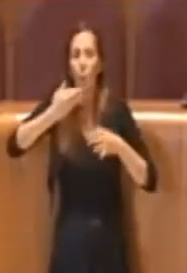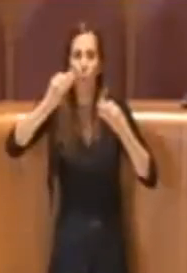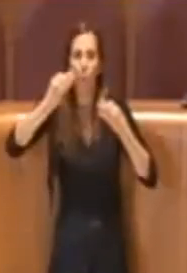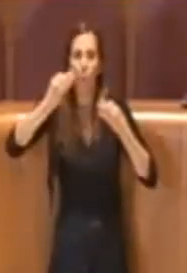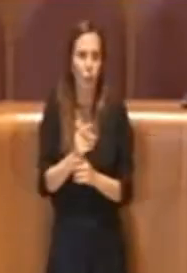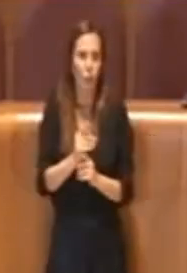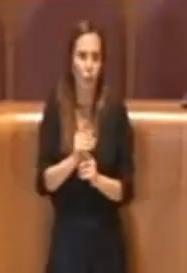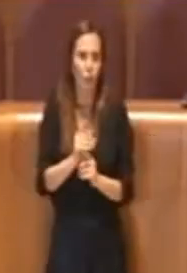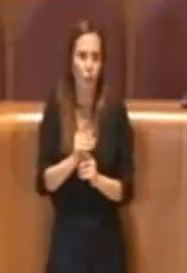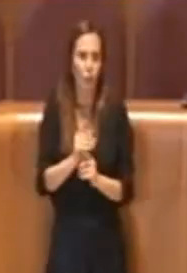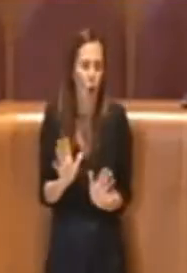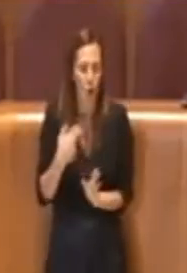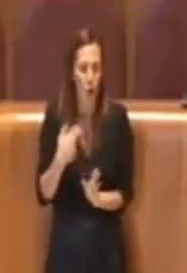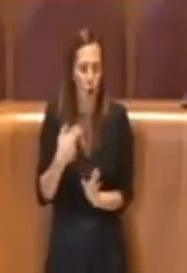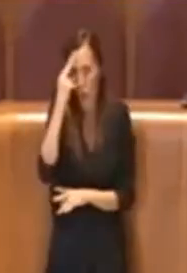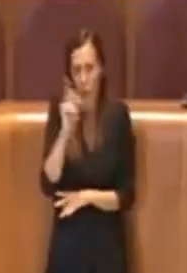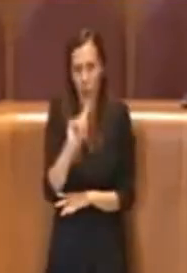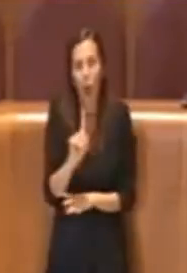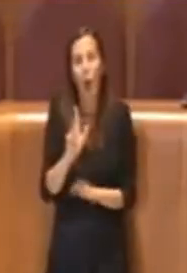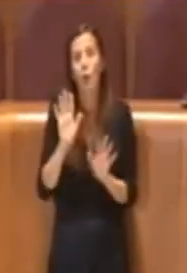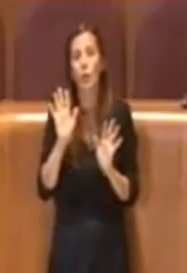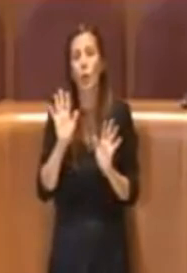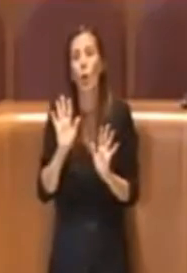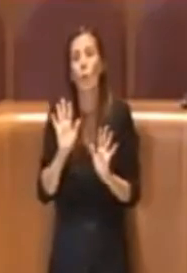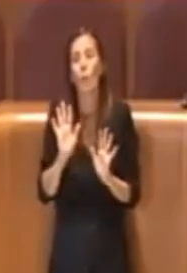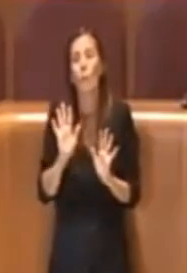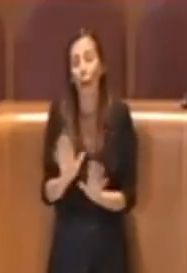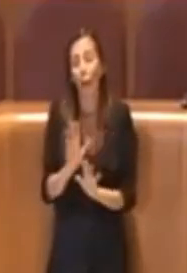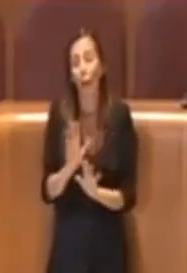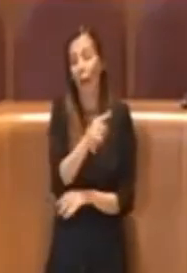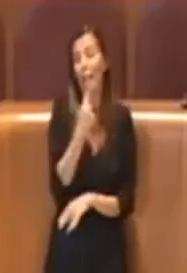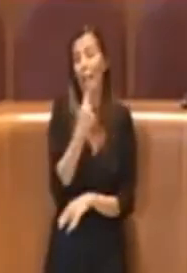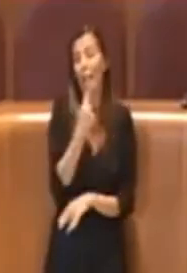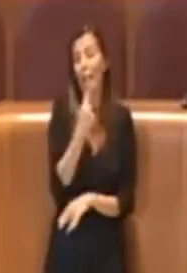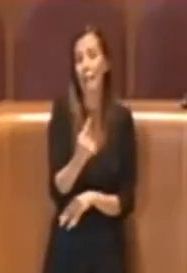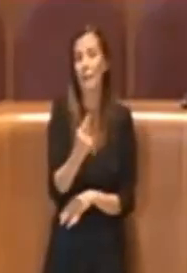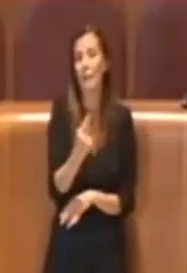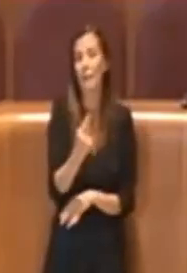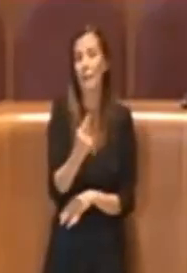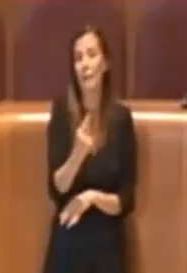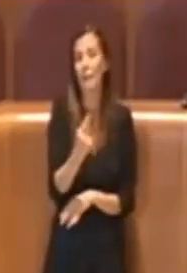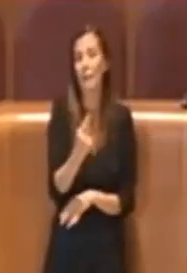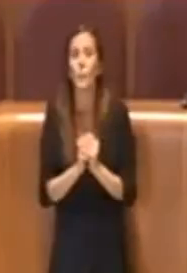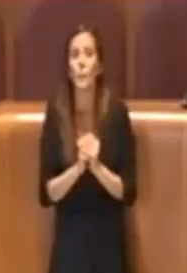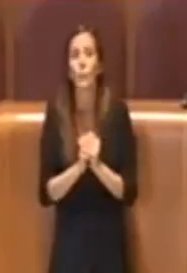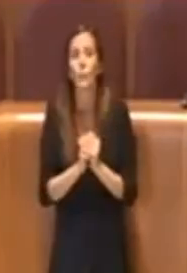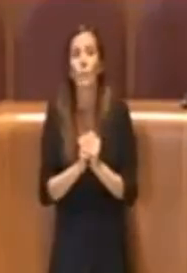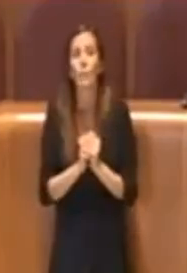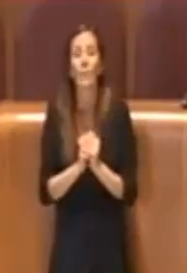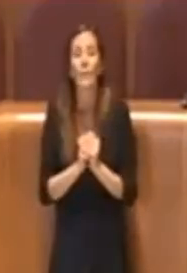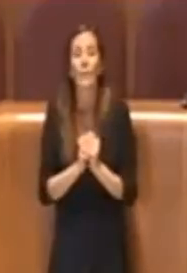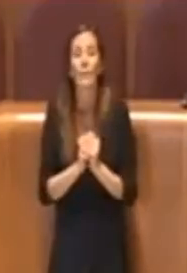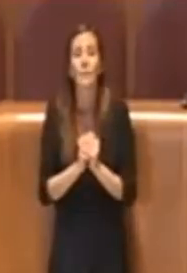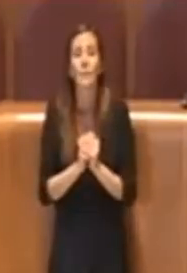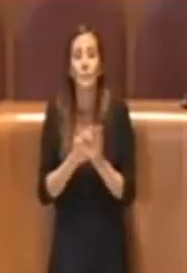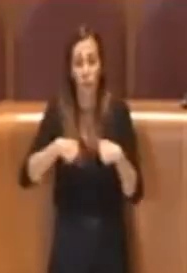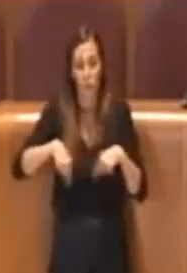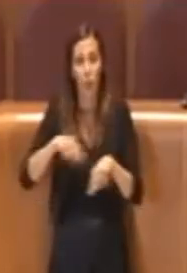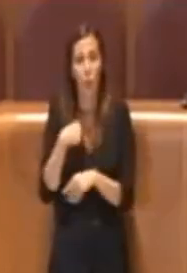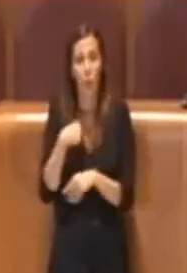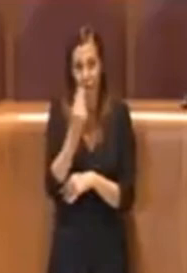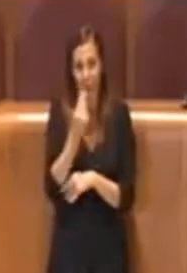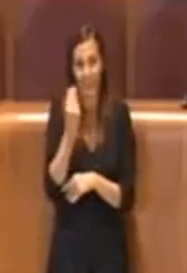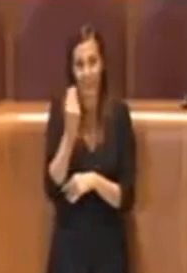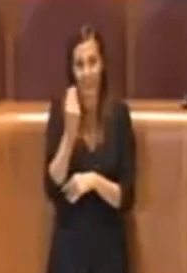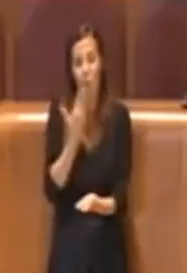servizio così come è stato dichiarato, ma deve essere stato un errore. Noi riteniamo che